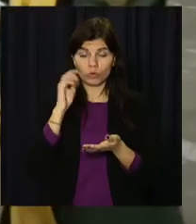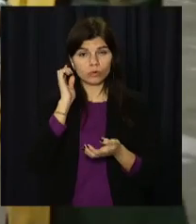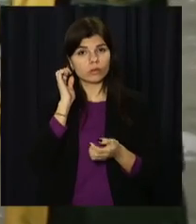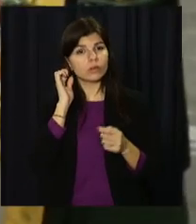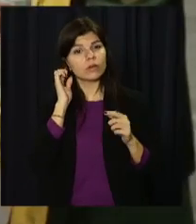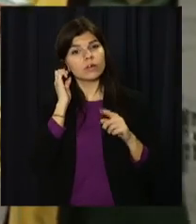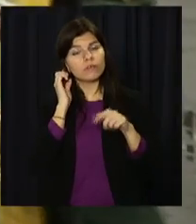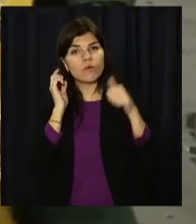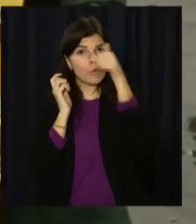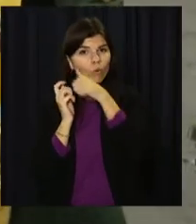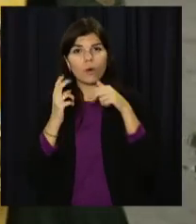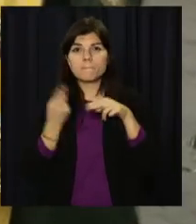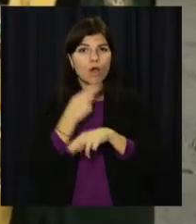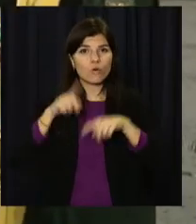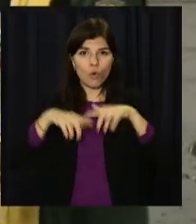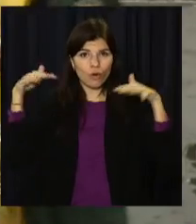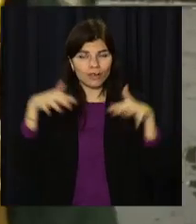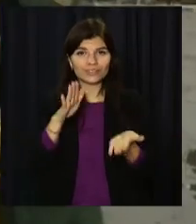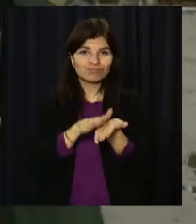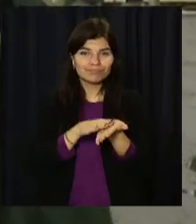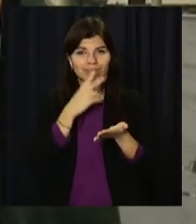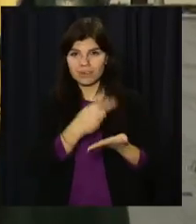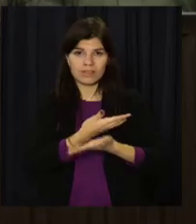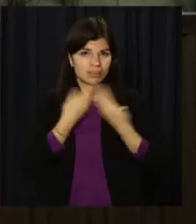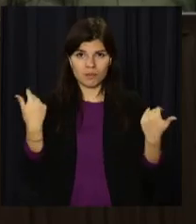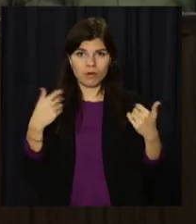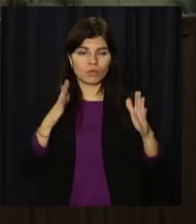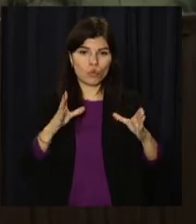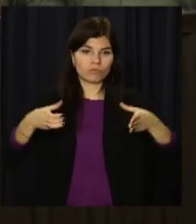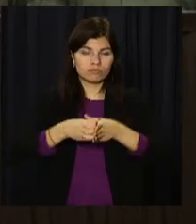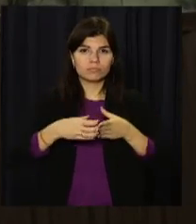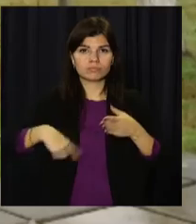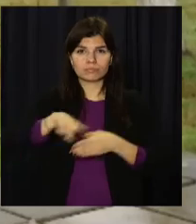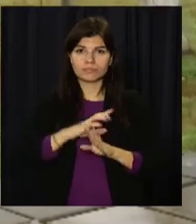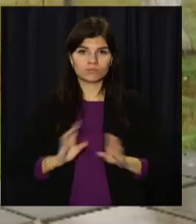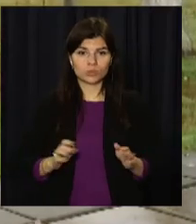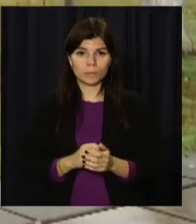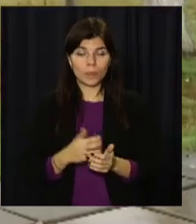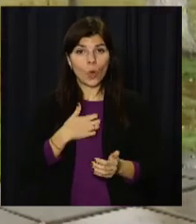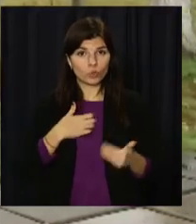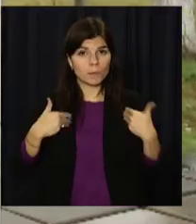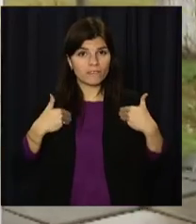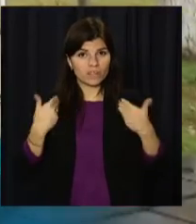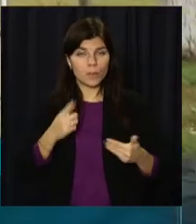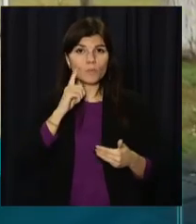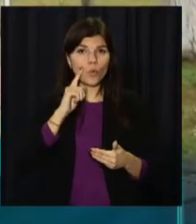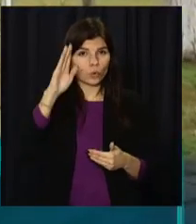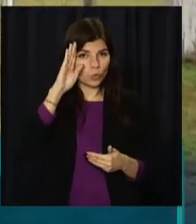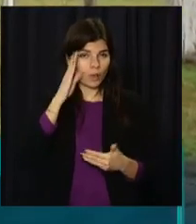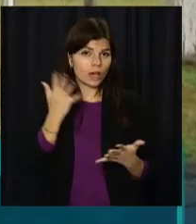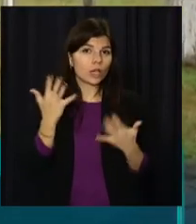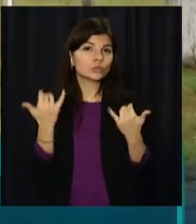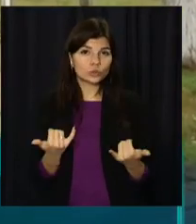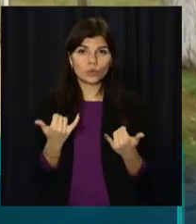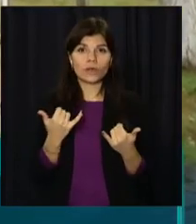урочистості прийшли без родичей, гостей і показових виступів. Хочу привітати молодих хлопців, які